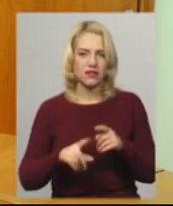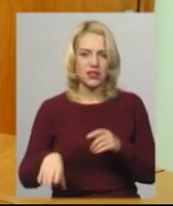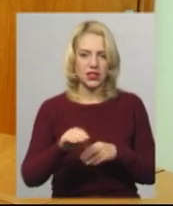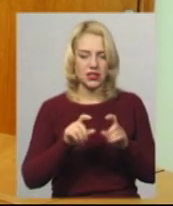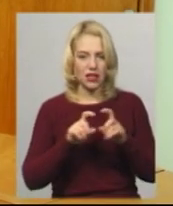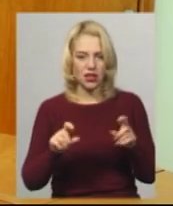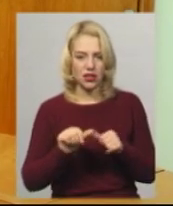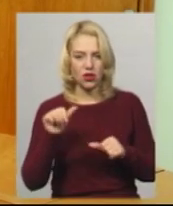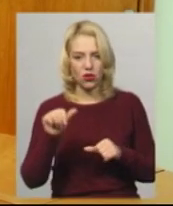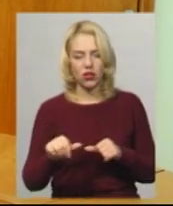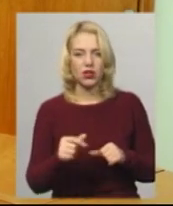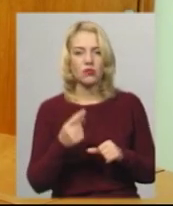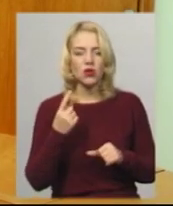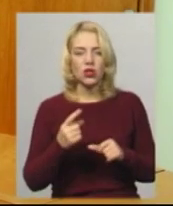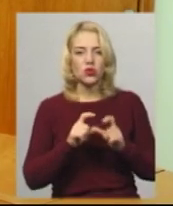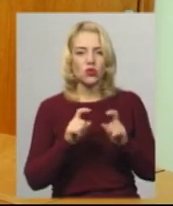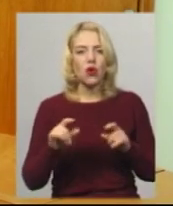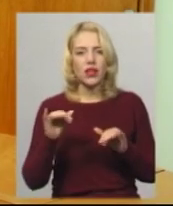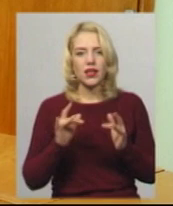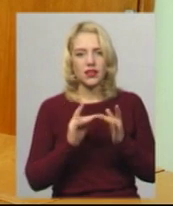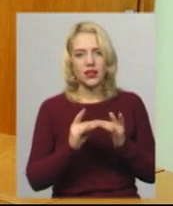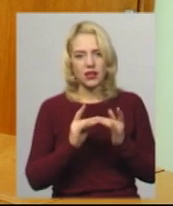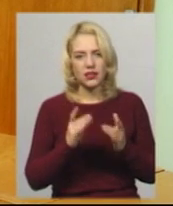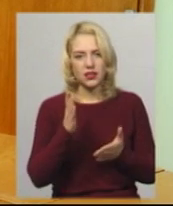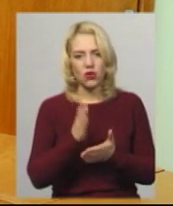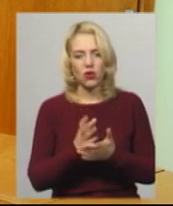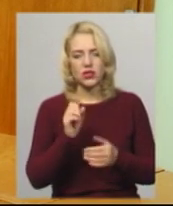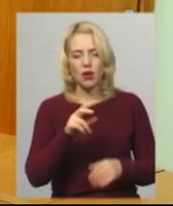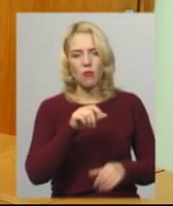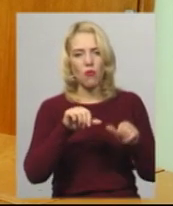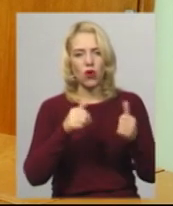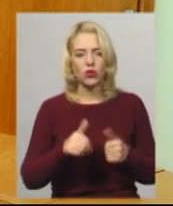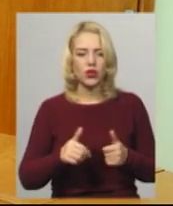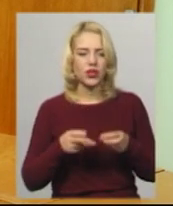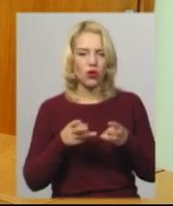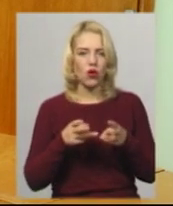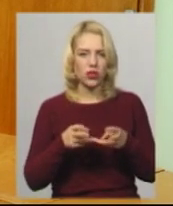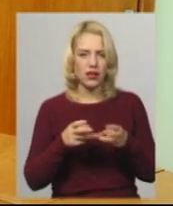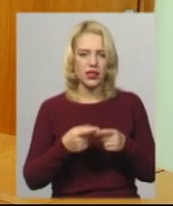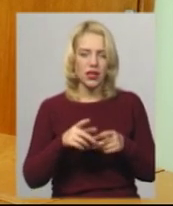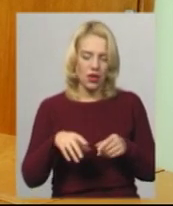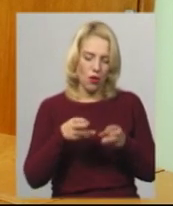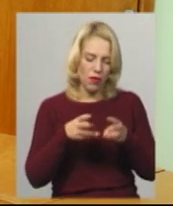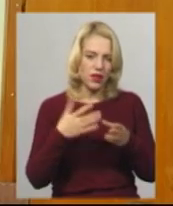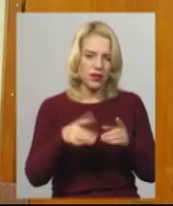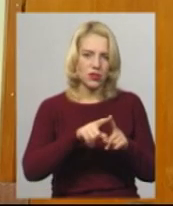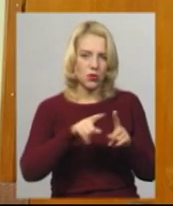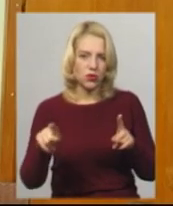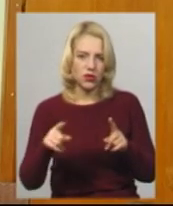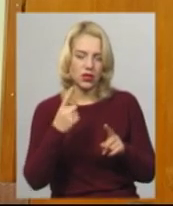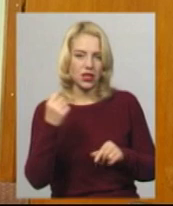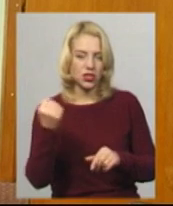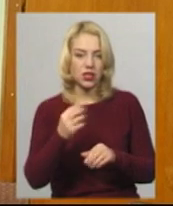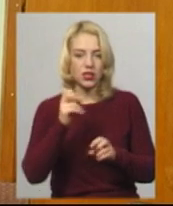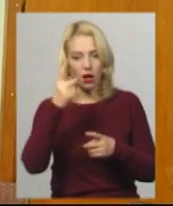нас, окрім однієї школи-інтернату, знаходяться на модульних котельнях, і практично зараз вже опалення триває протягом тижня. Як мені